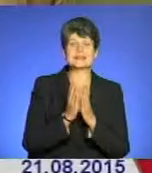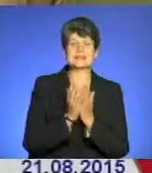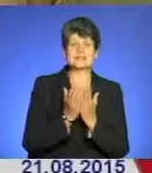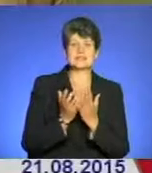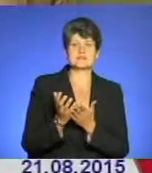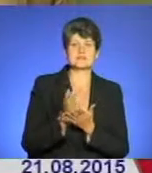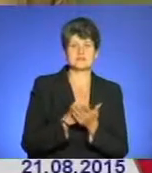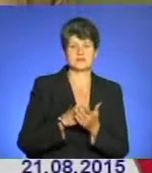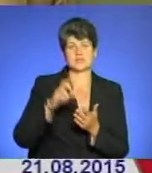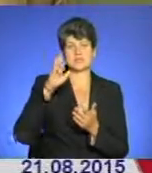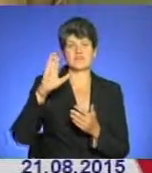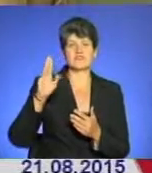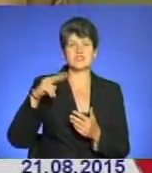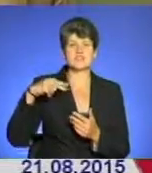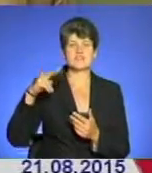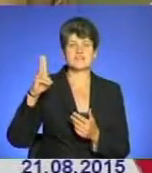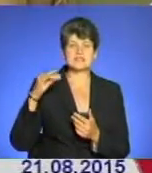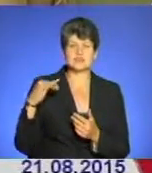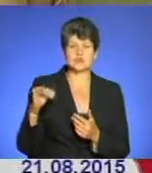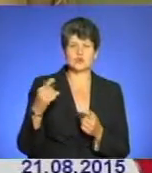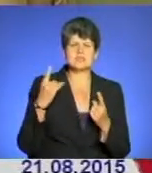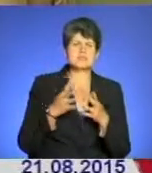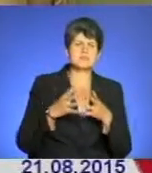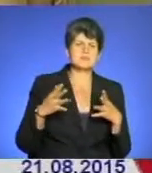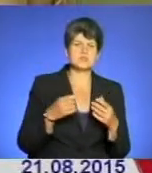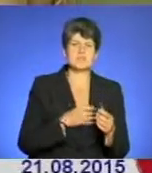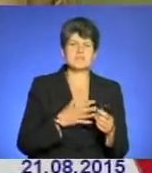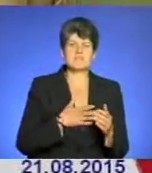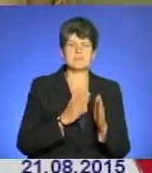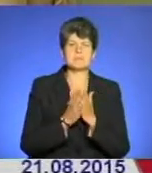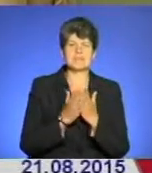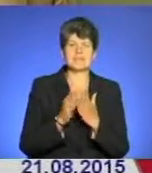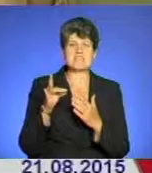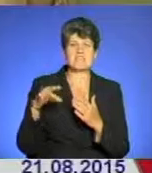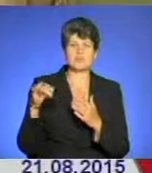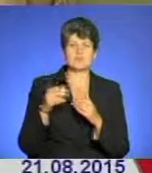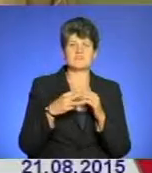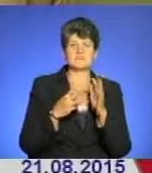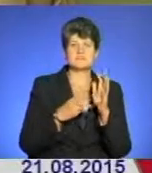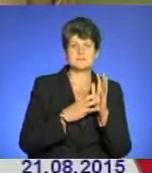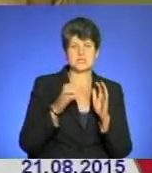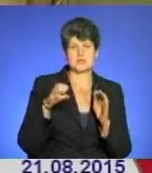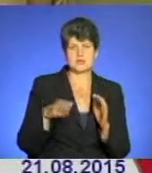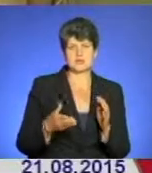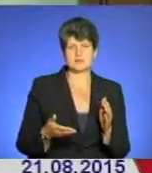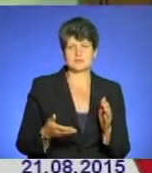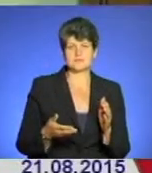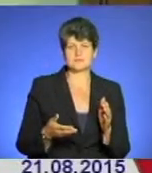князів Вишнівецьких. Одна з найбільших приватних бібліотек Європи 18-го століття.